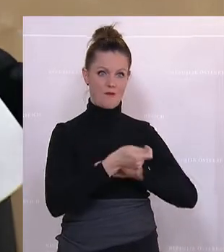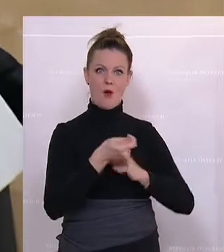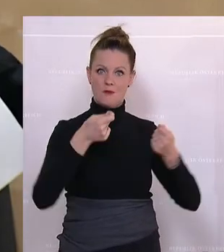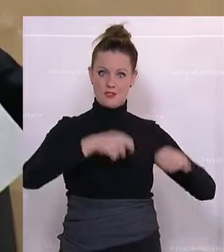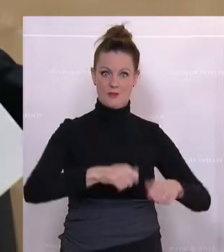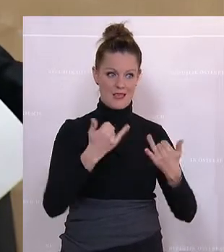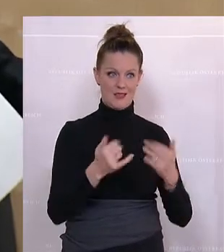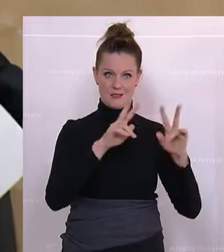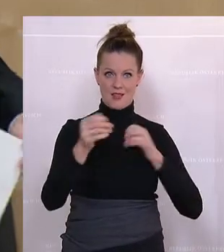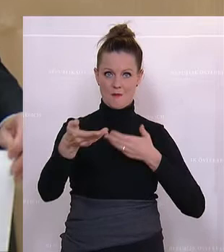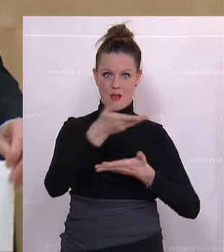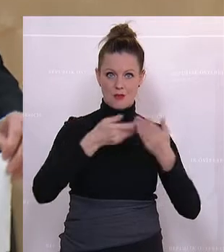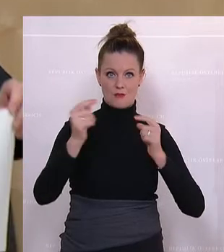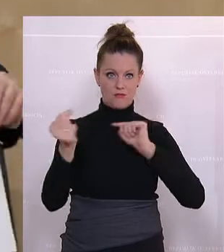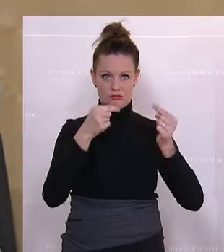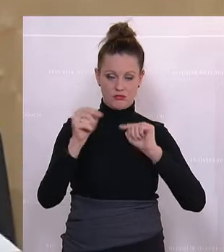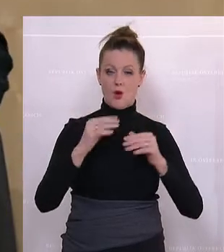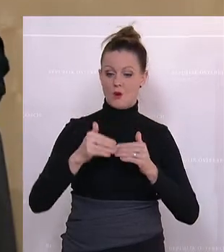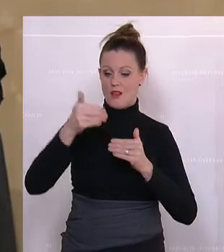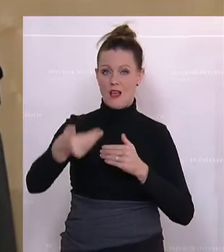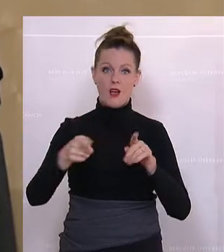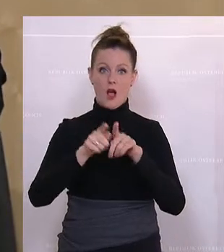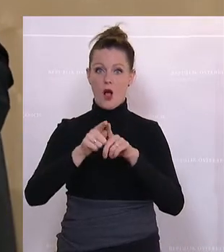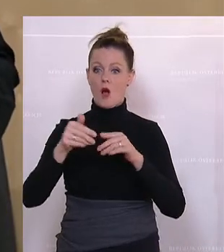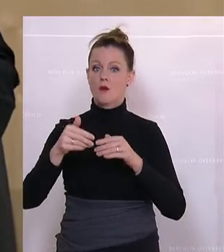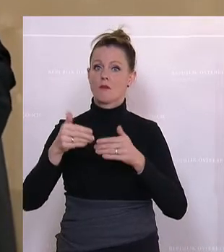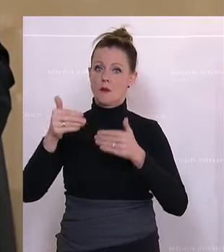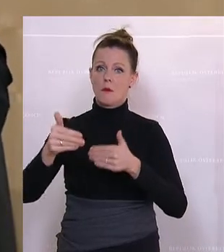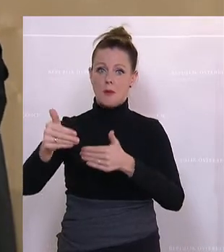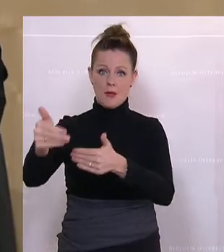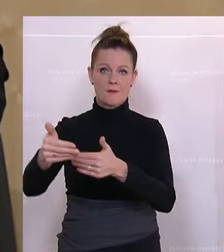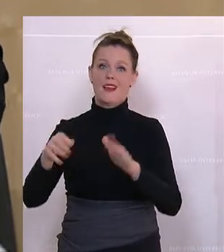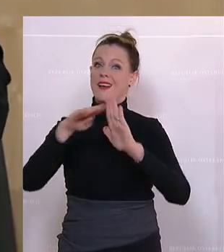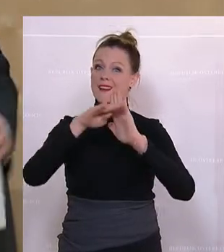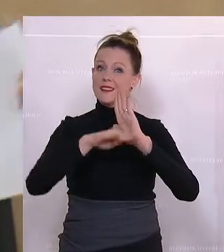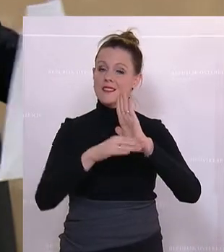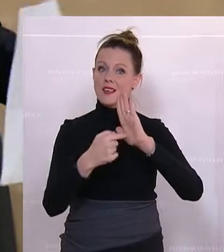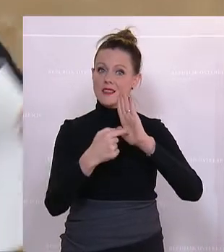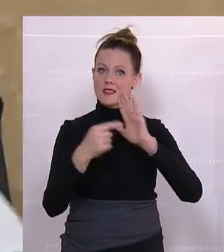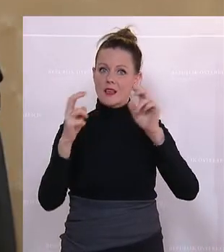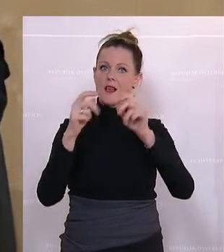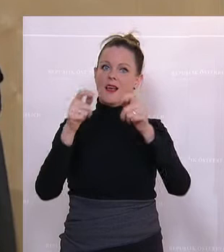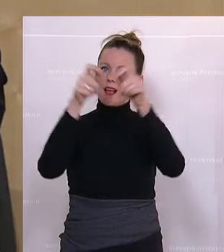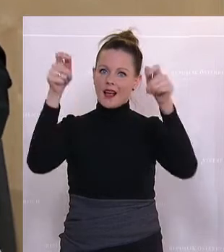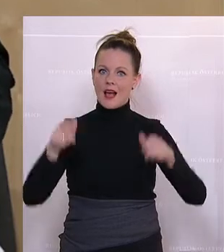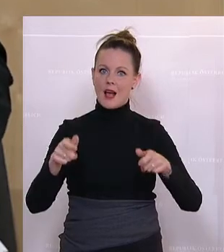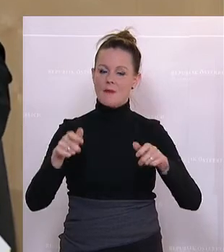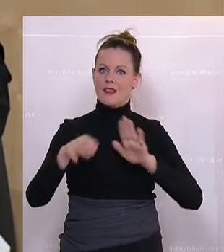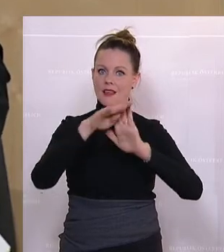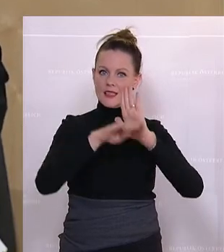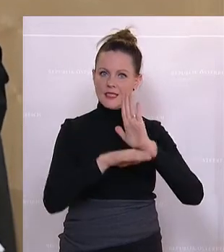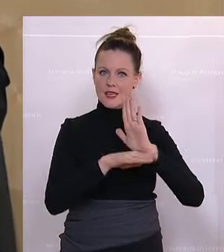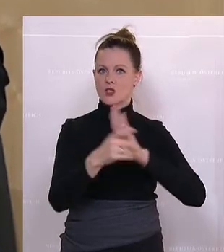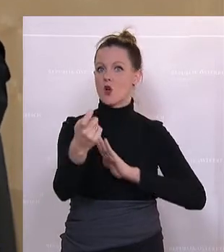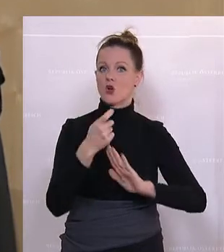Gegenstand ist, aber eben auch anschließend in den nächsten Blöcken ein Gesetz, ein Rahmengesetz zur Einführung